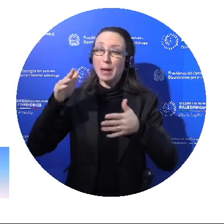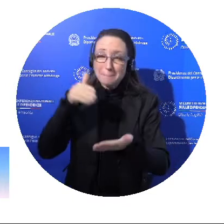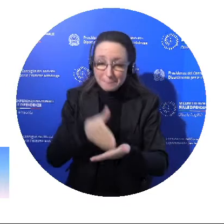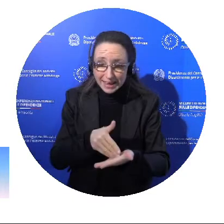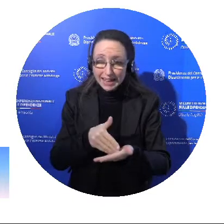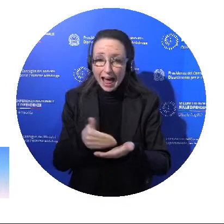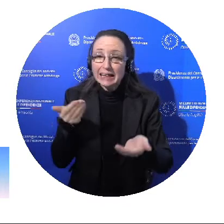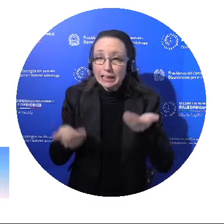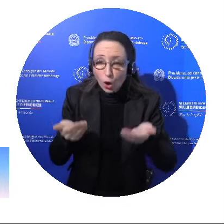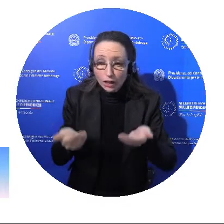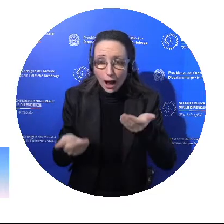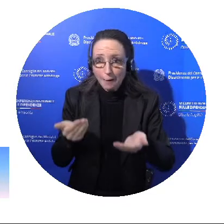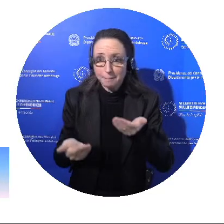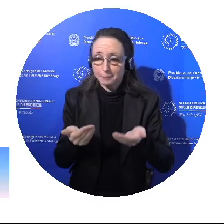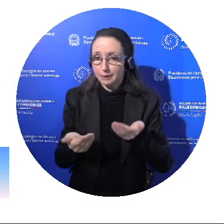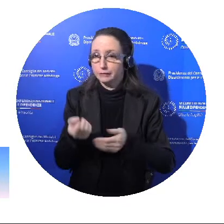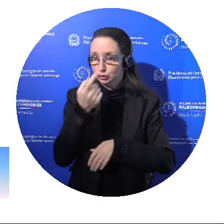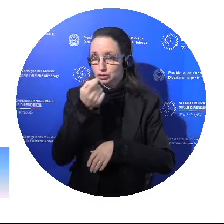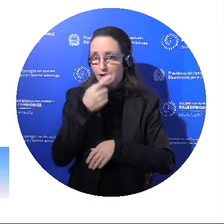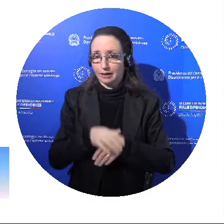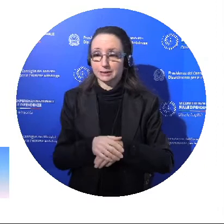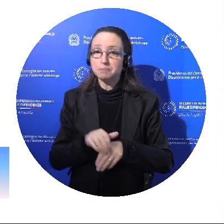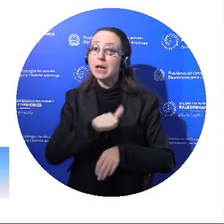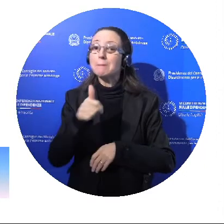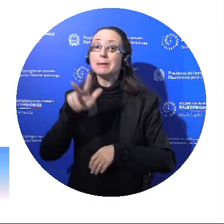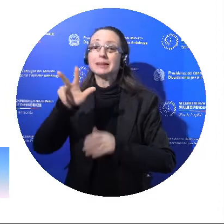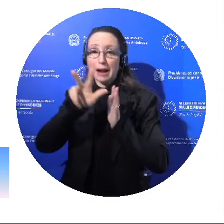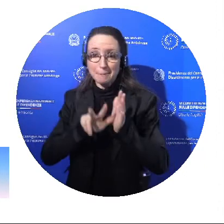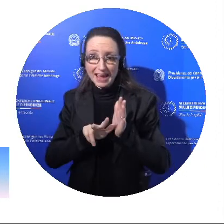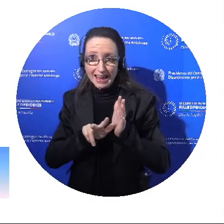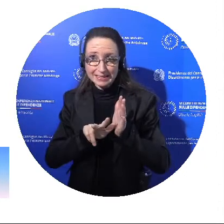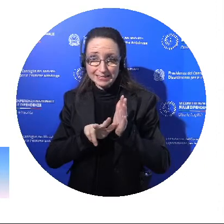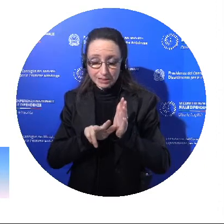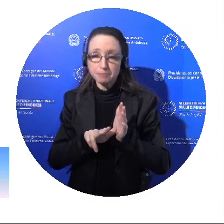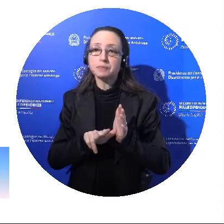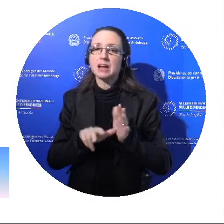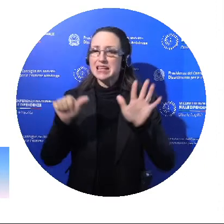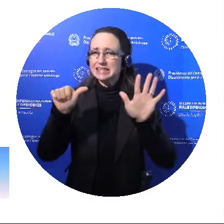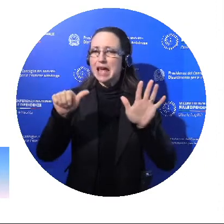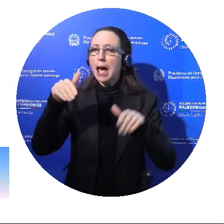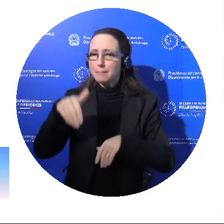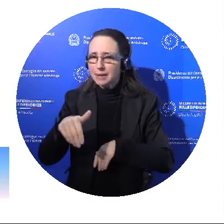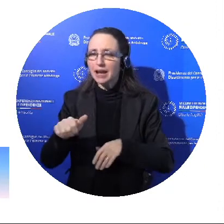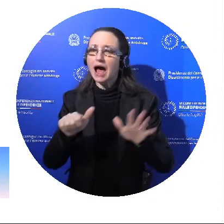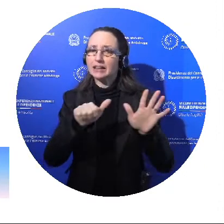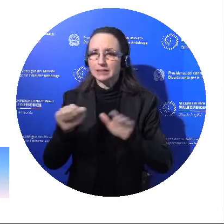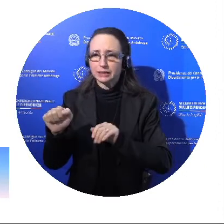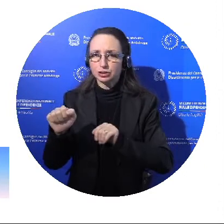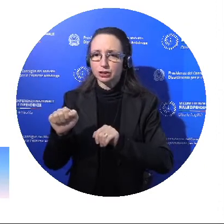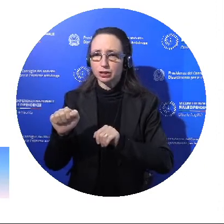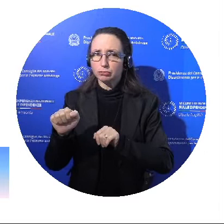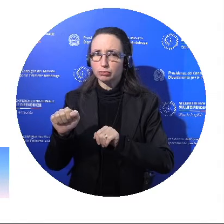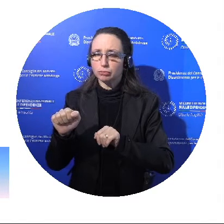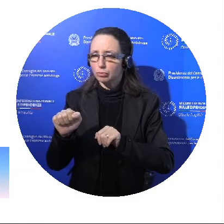Nei primi tre trimestri dell'anno siamo a 6.271 kg di cocaina